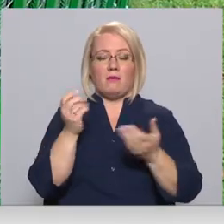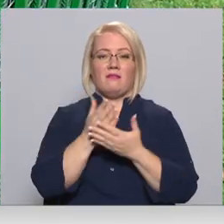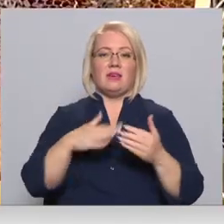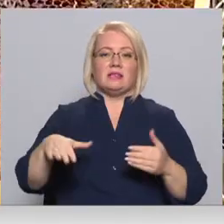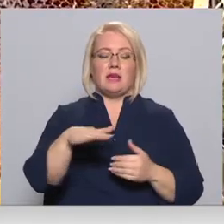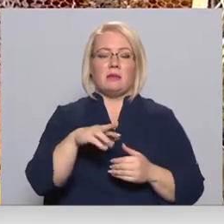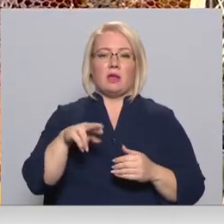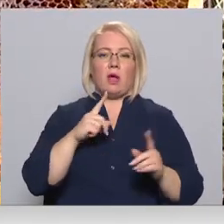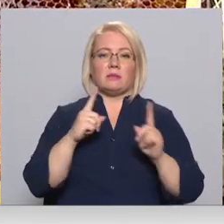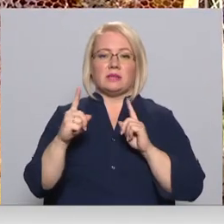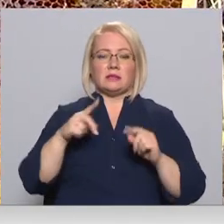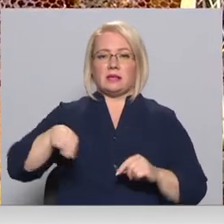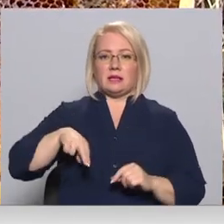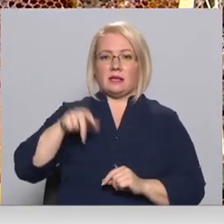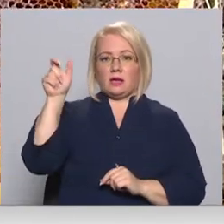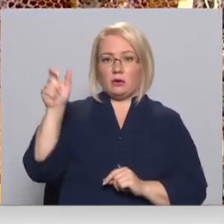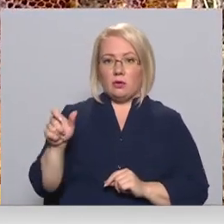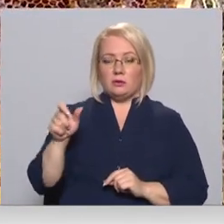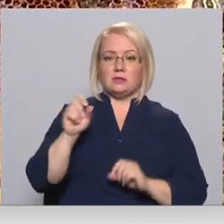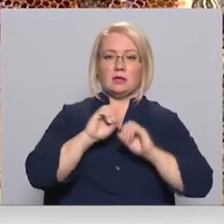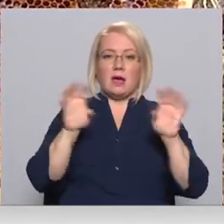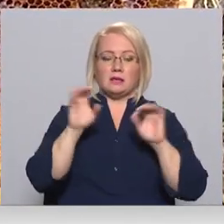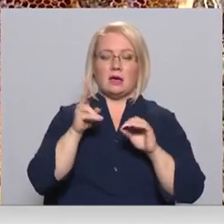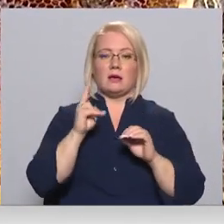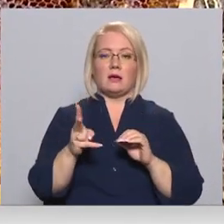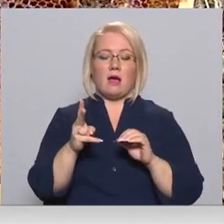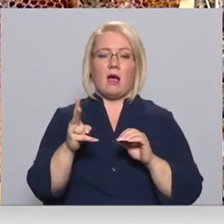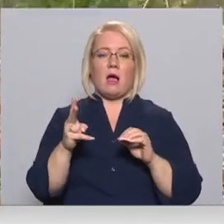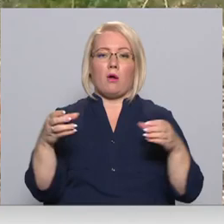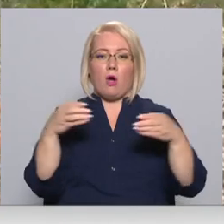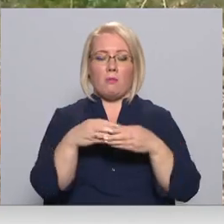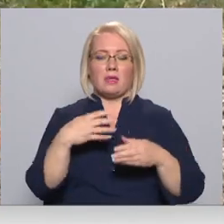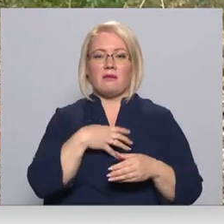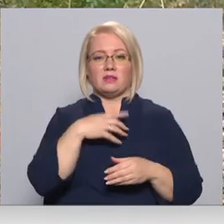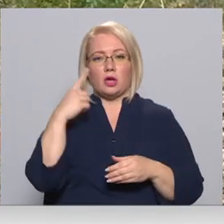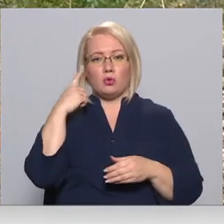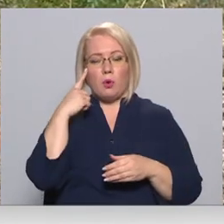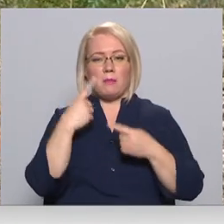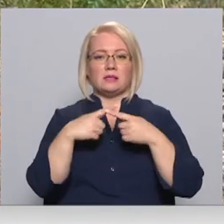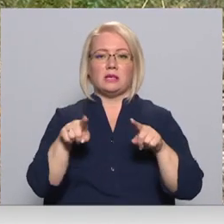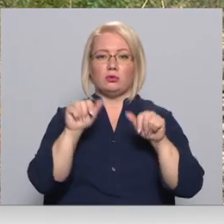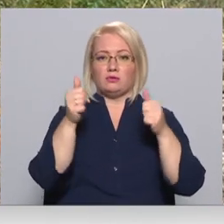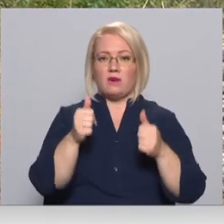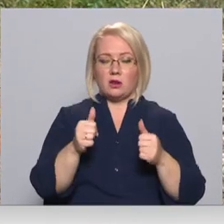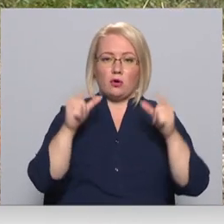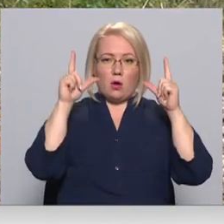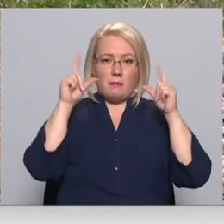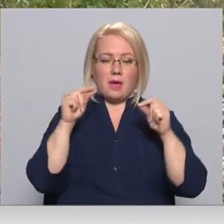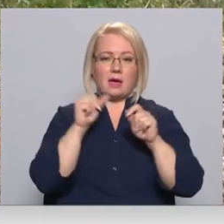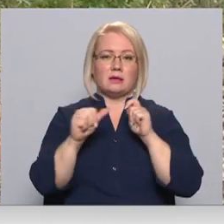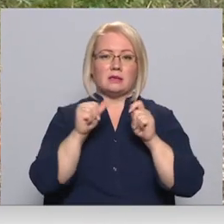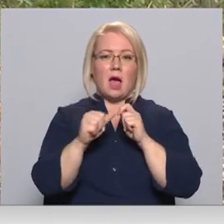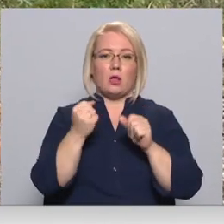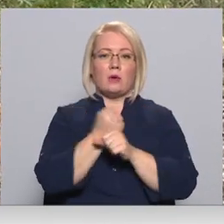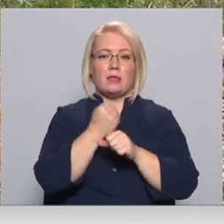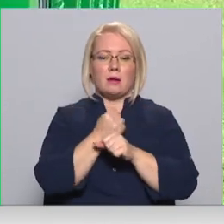reģionālās administrācijas direktors RTV stāsta, komandai nācās domāt uz vietas citus variantus, jo miegzaļu iedarbība ir